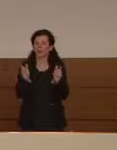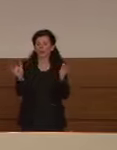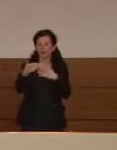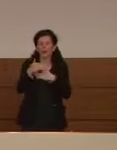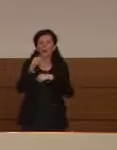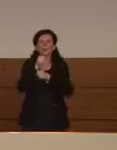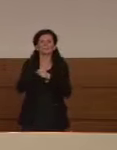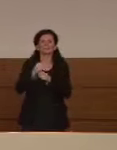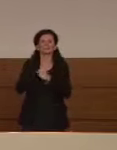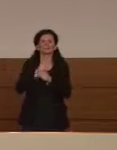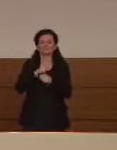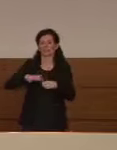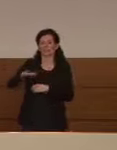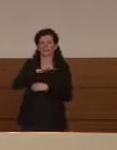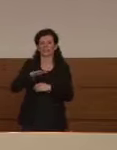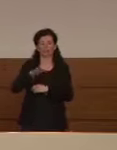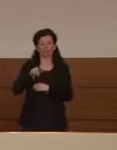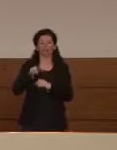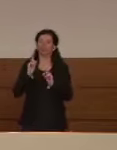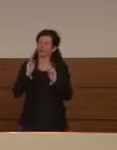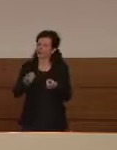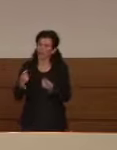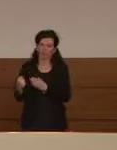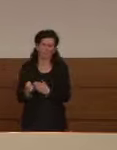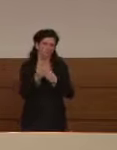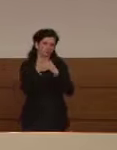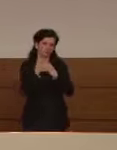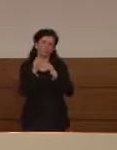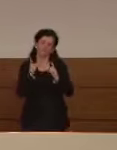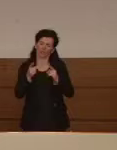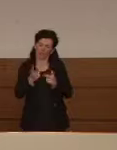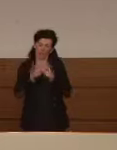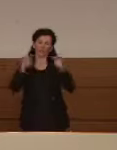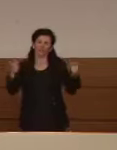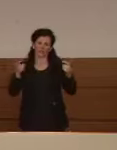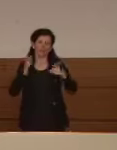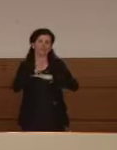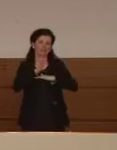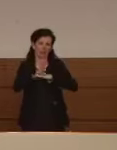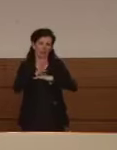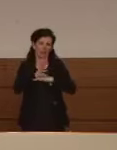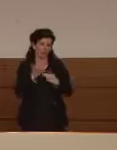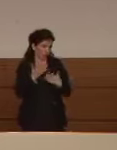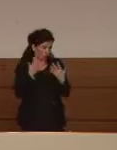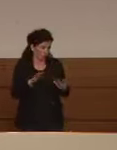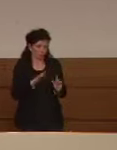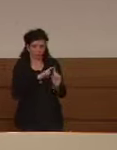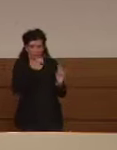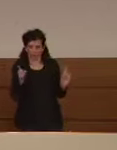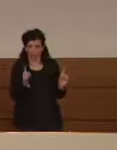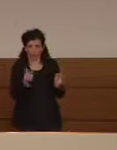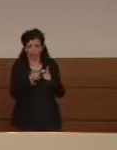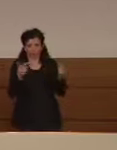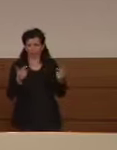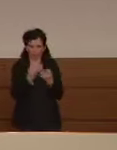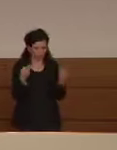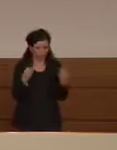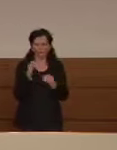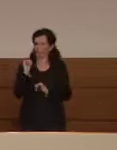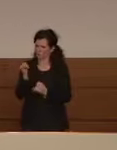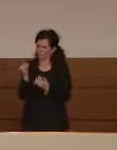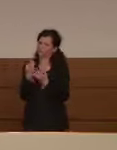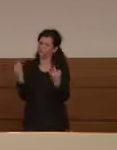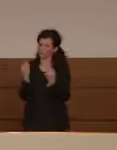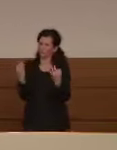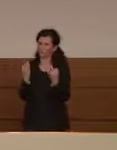dovrà essere rafforzato quindi non solo le terapie intensive che sono state rafforzate questo me lo conferma sicuramente Angelo ma